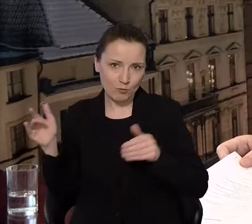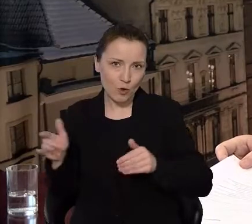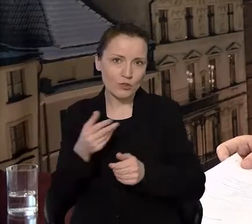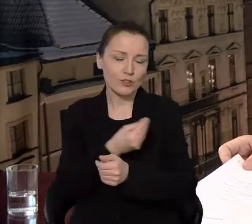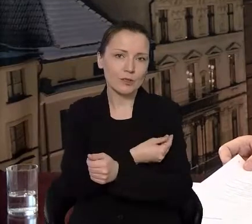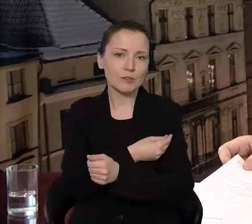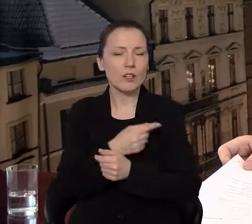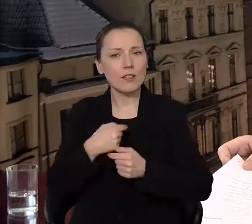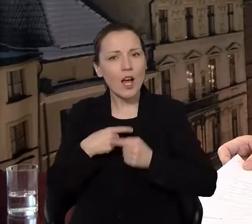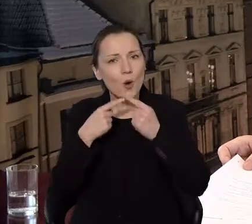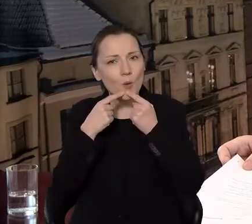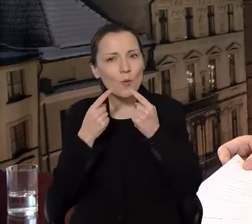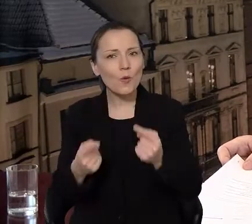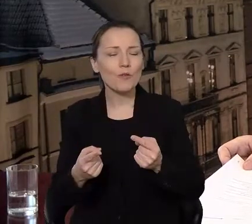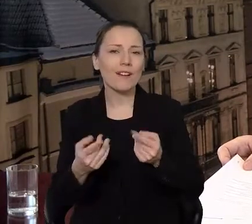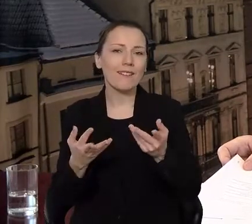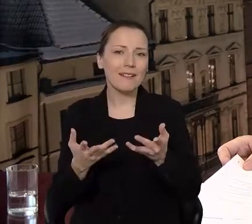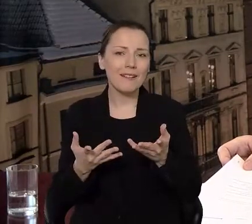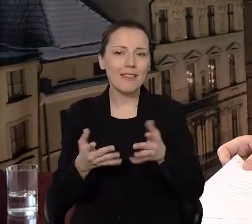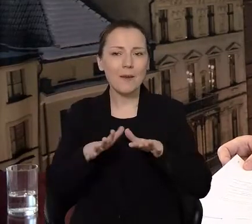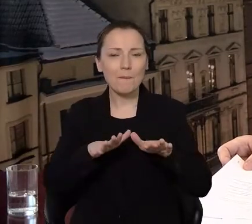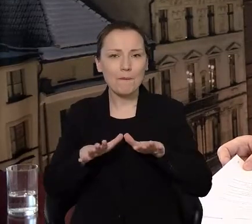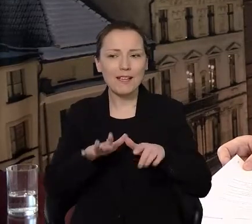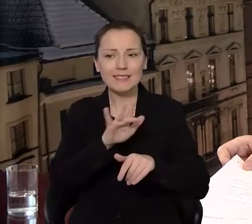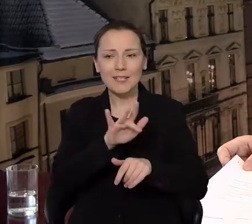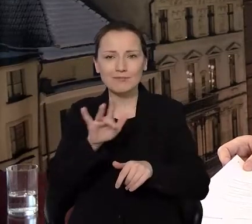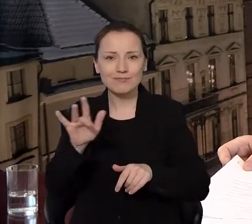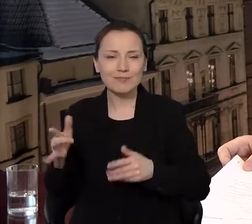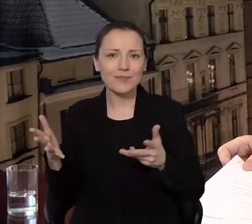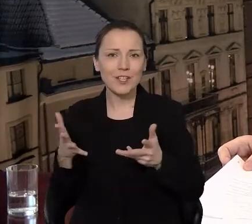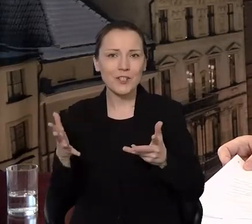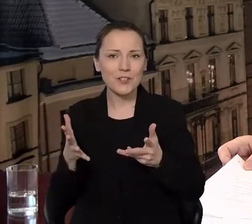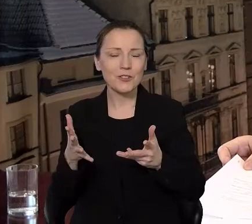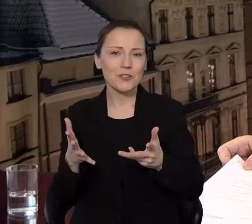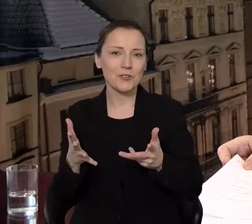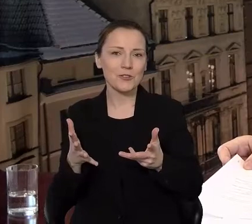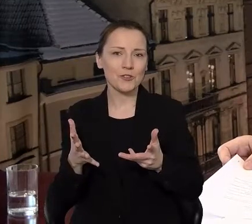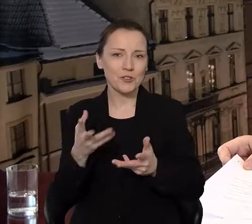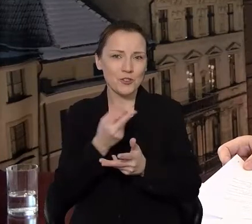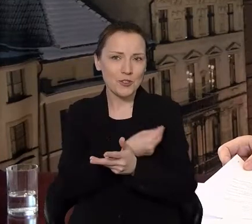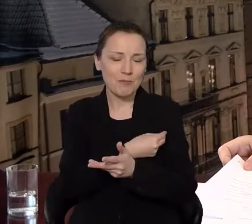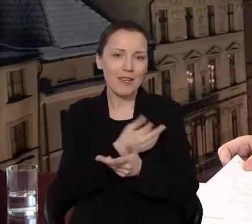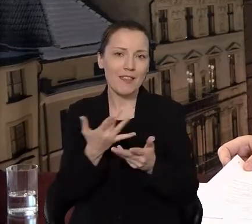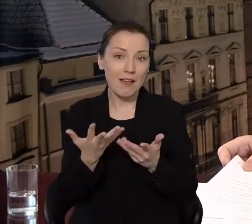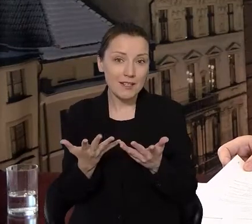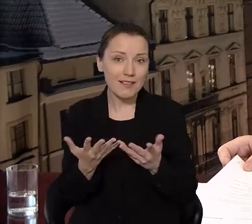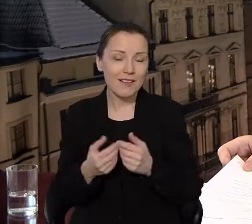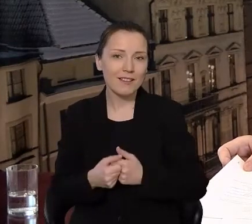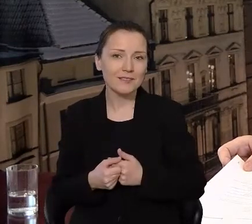informację o wielkości, czy rozmiar, może nie dosłownie rozmieszczeniu, ale ilości